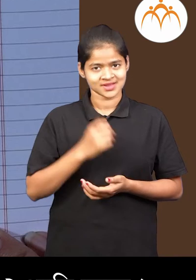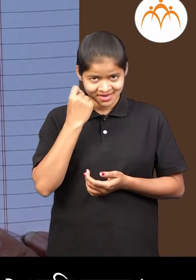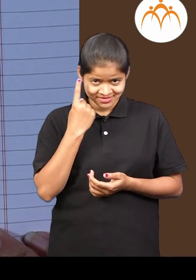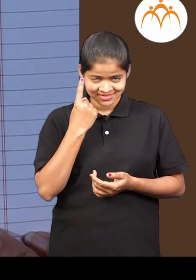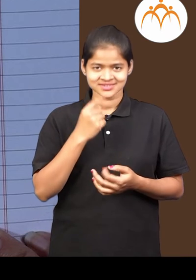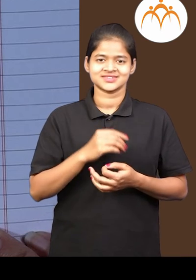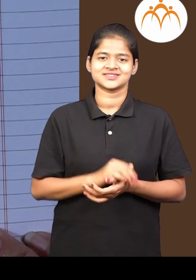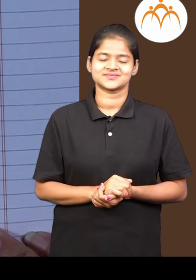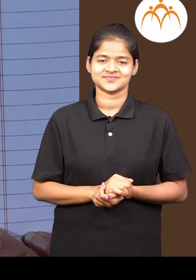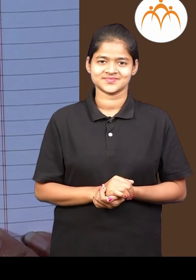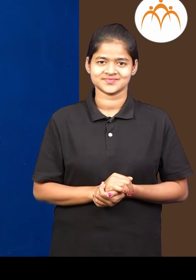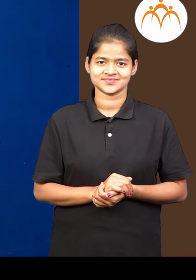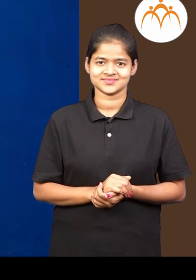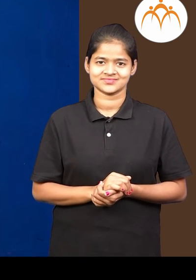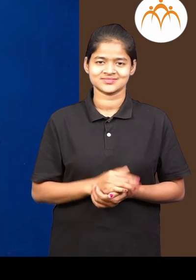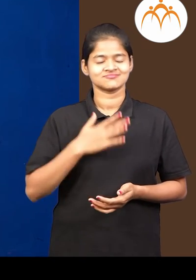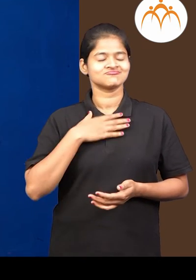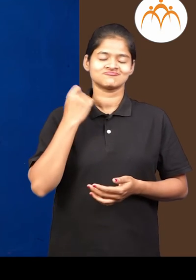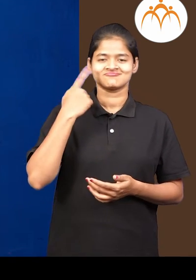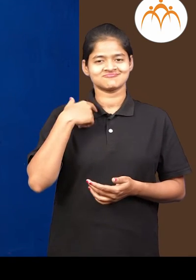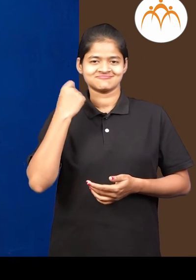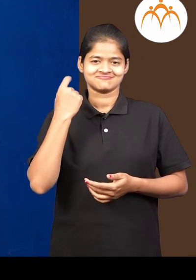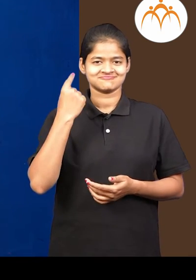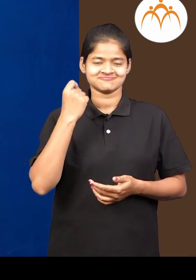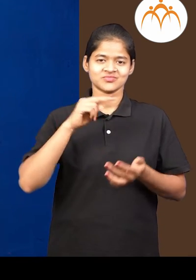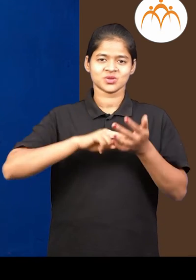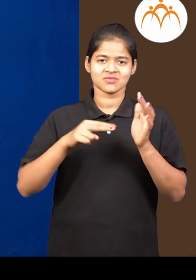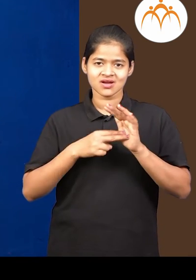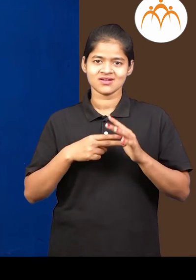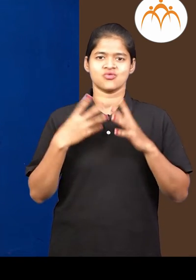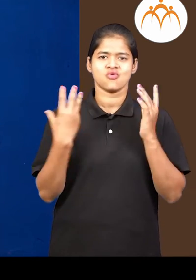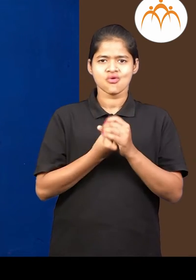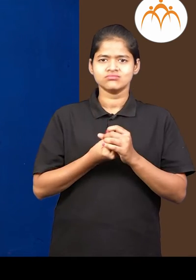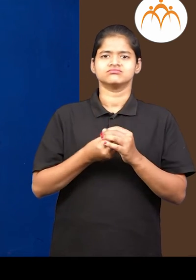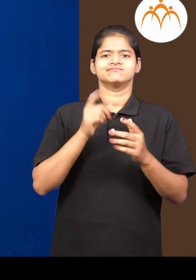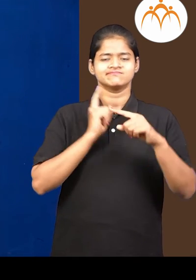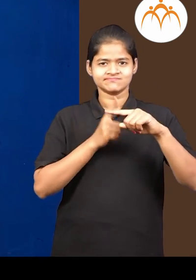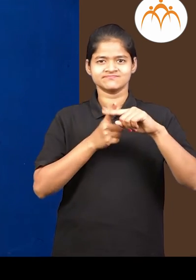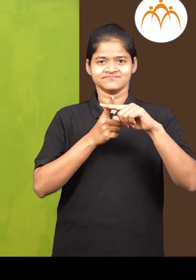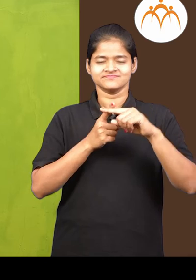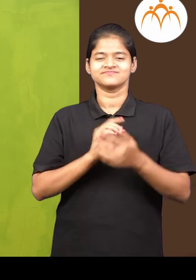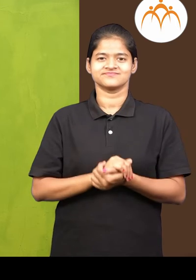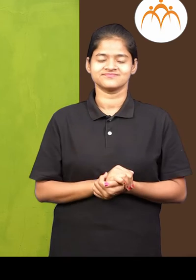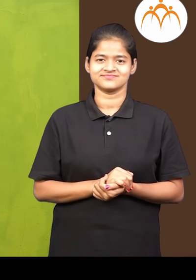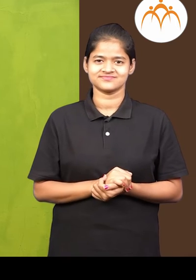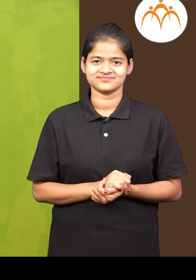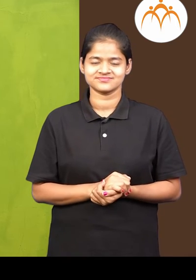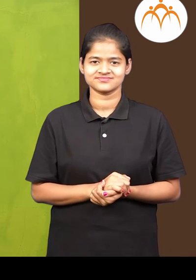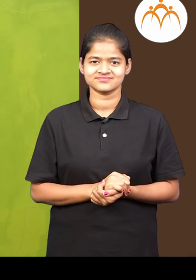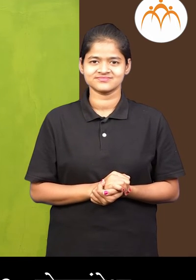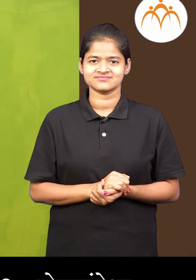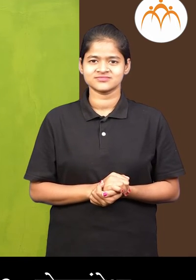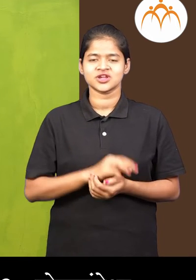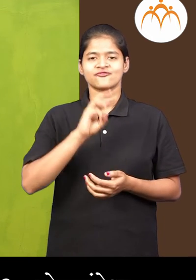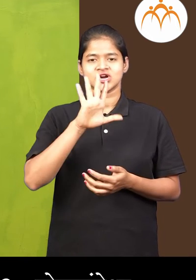कलता आता माला कल्ड मिलोने मन्जे बेरीज बर आता माला सांग